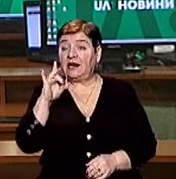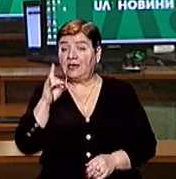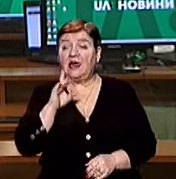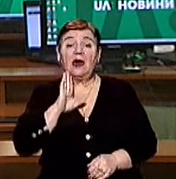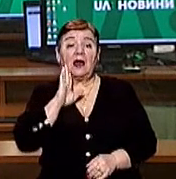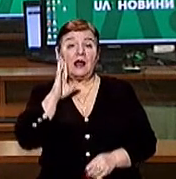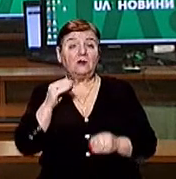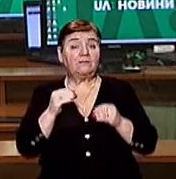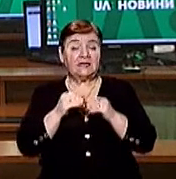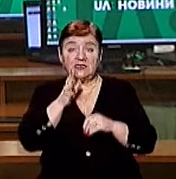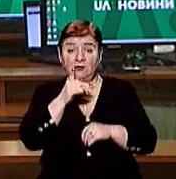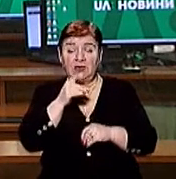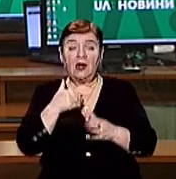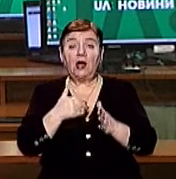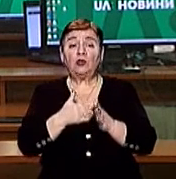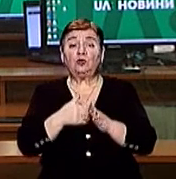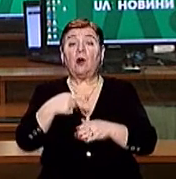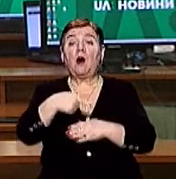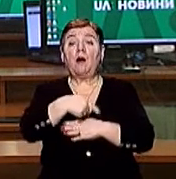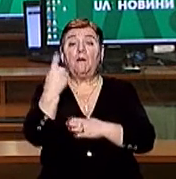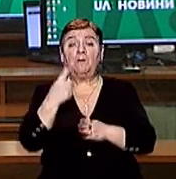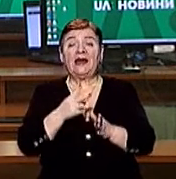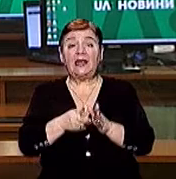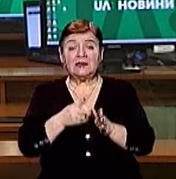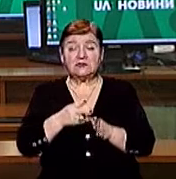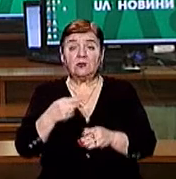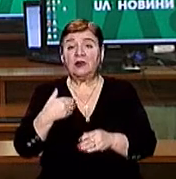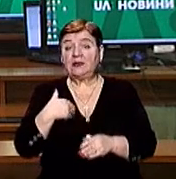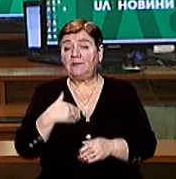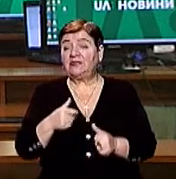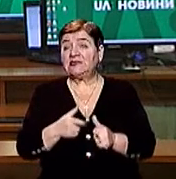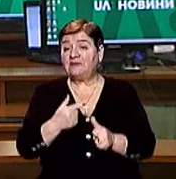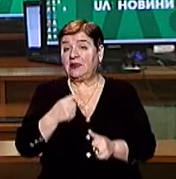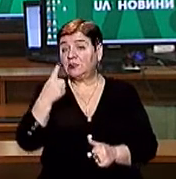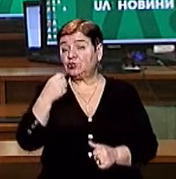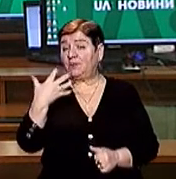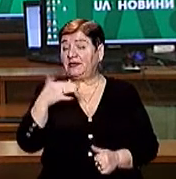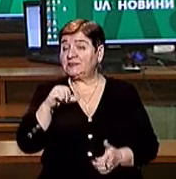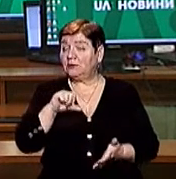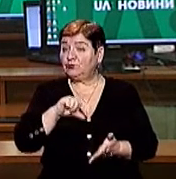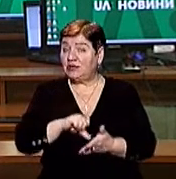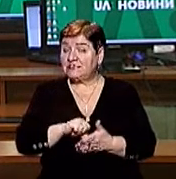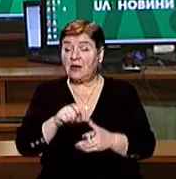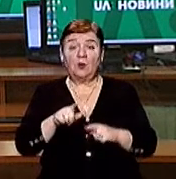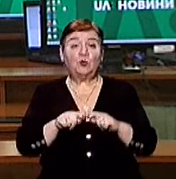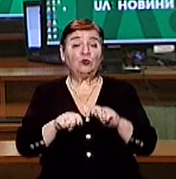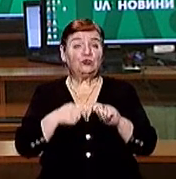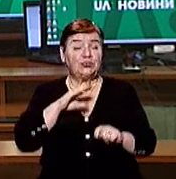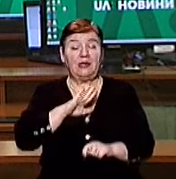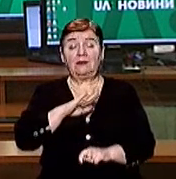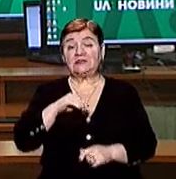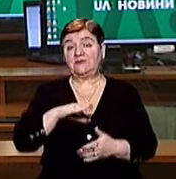о 10-й ранку до залізничного переїзду Неречниця поліції Ганна Дан назвала 150 учасників, порушення не